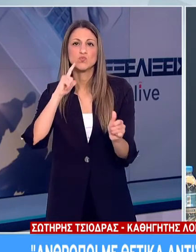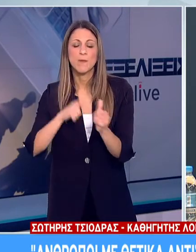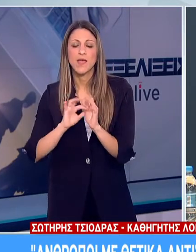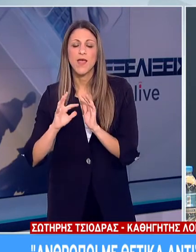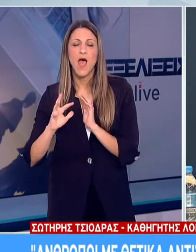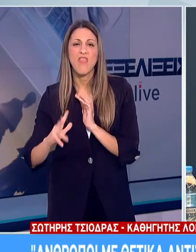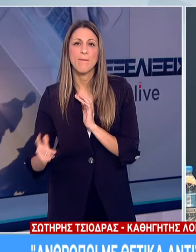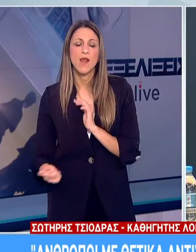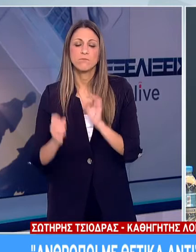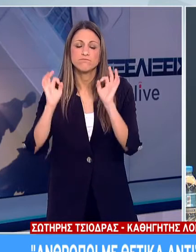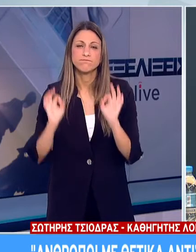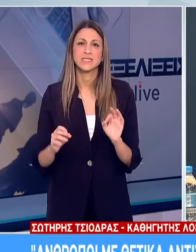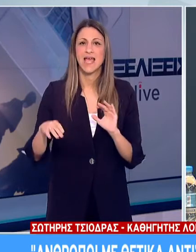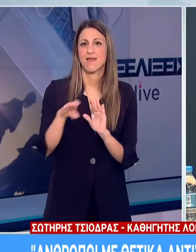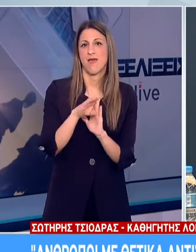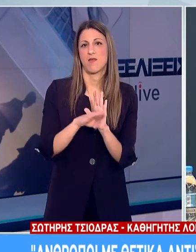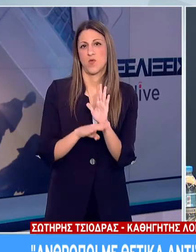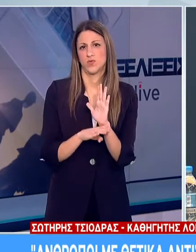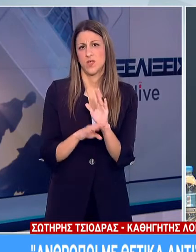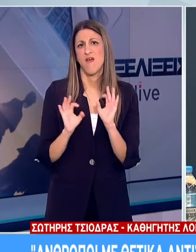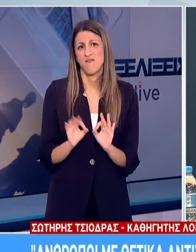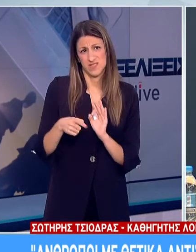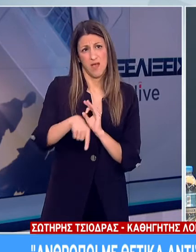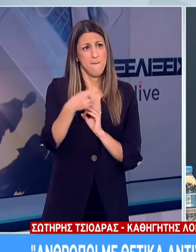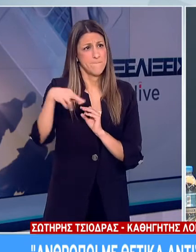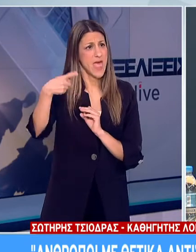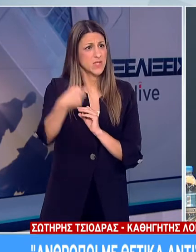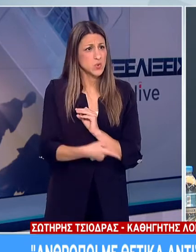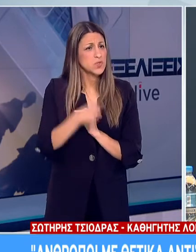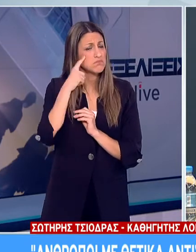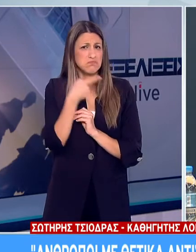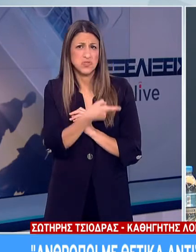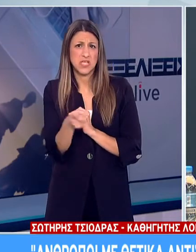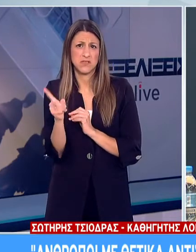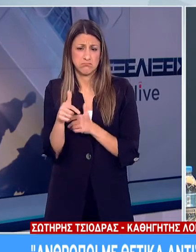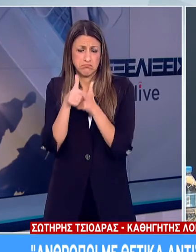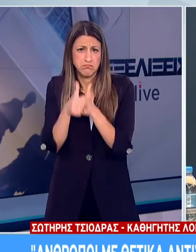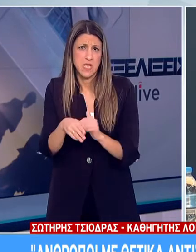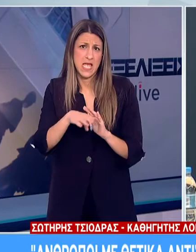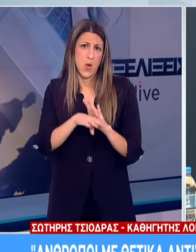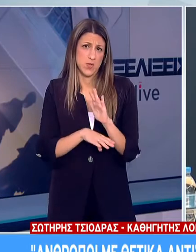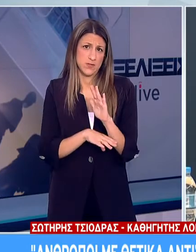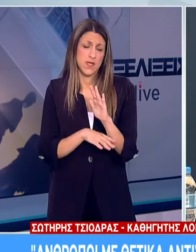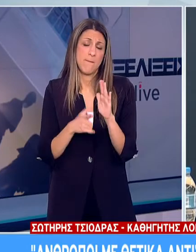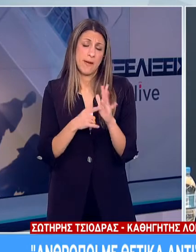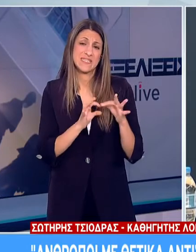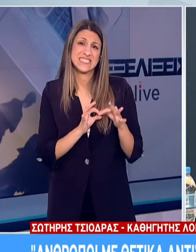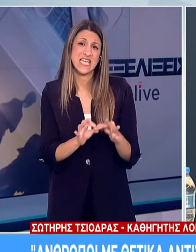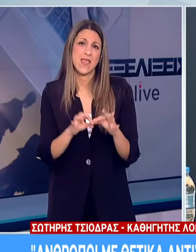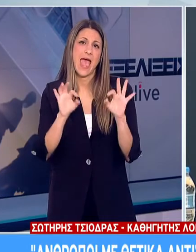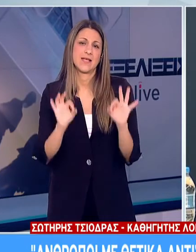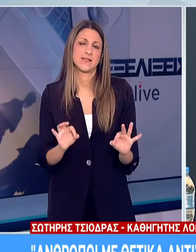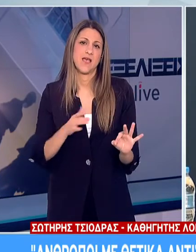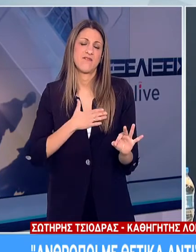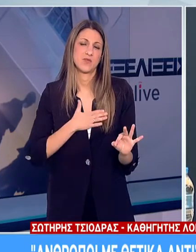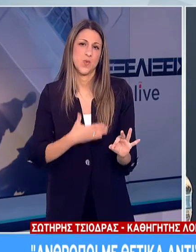καθημέρα πράξη. Αυτούς που ήδη, οι περισσότεροι από εμάς και εύχομαι να είναι όλοι, εφαρμόζουμε. Σας ευχαριστώ. Ευχαριστούμε